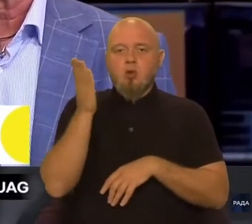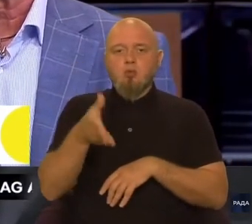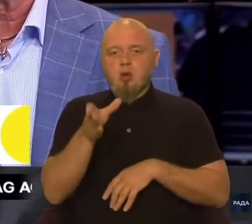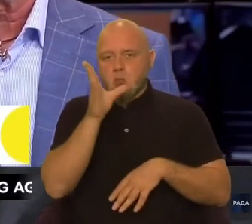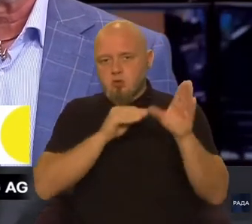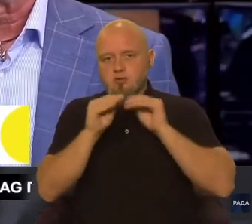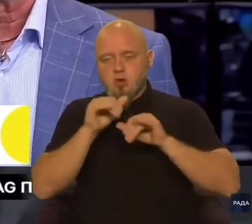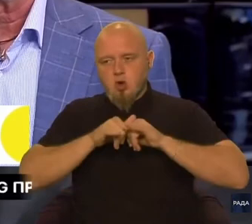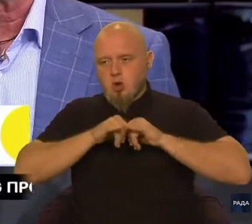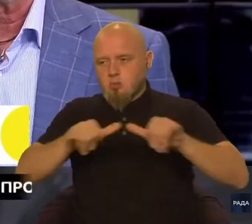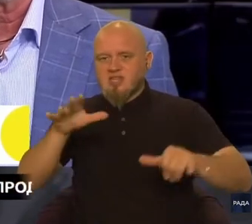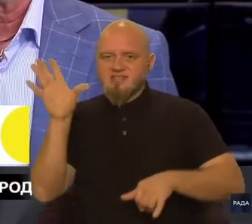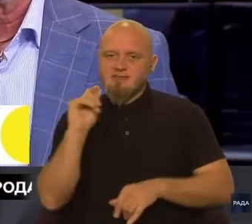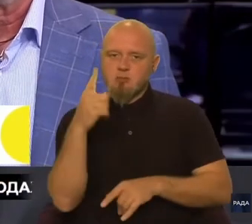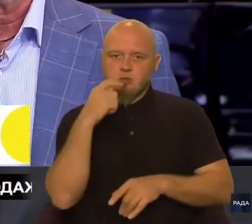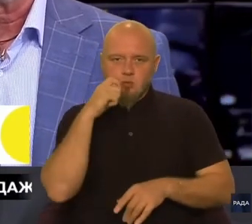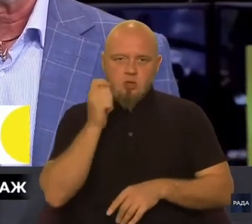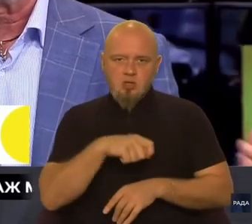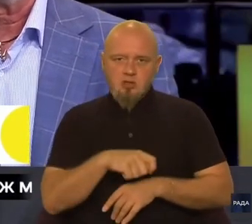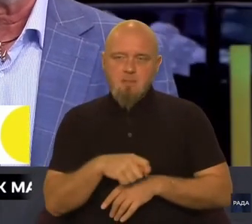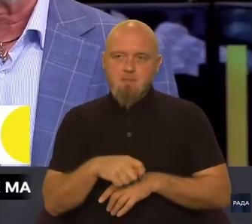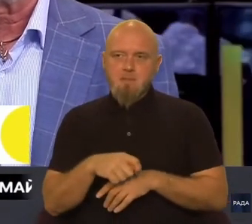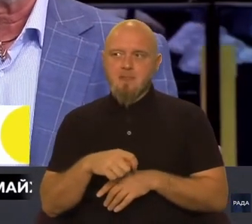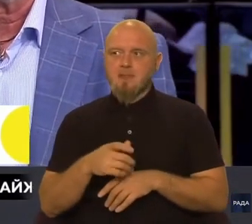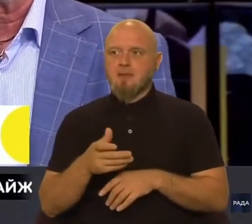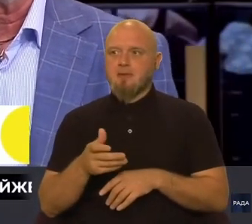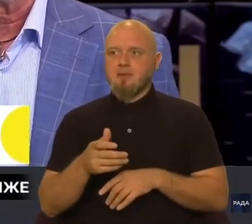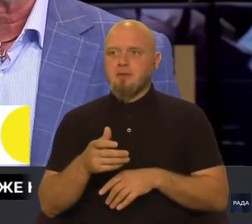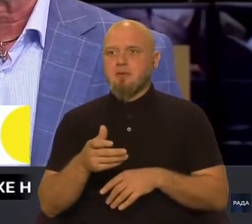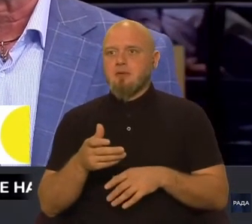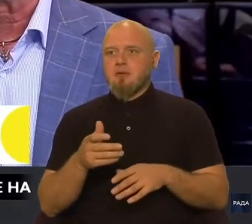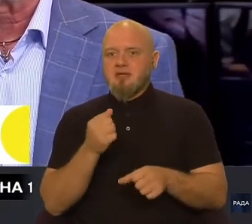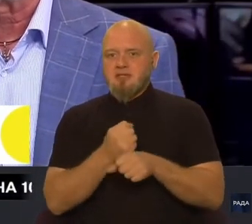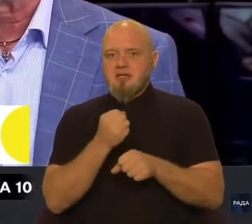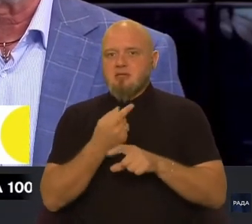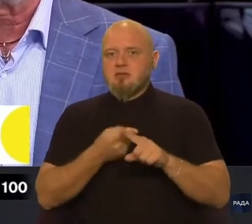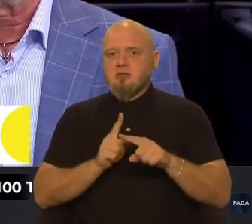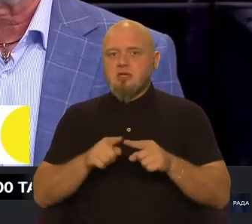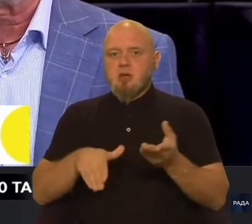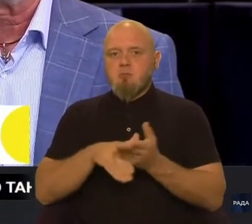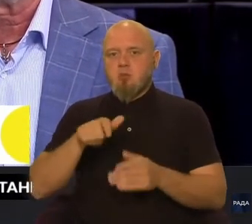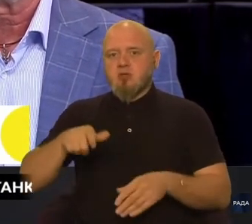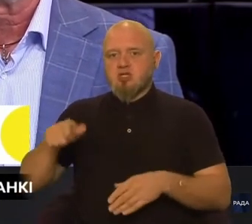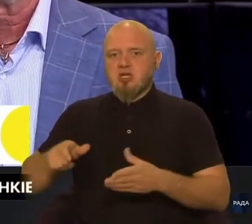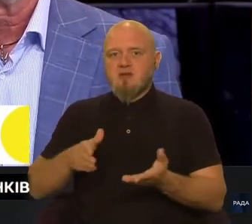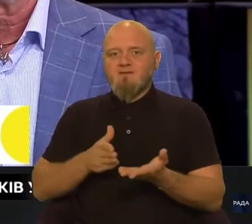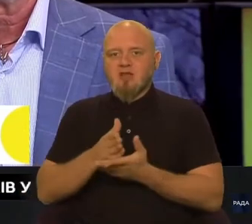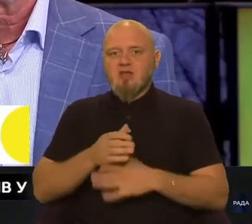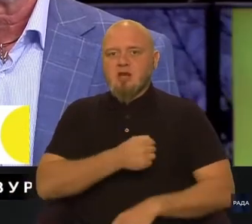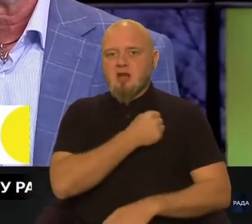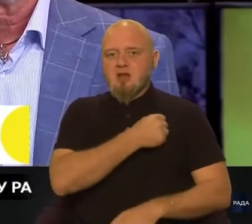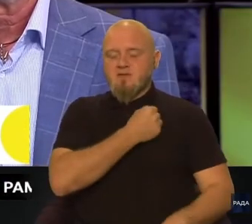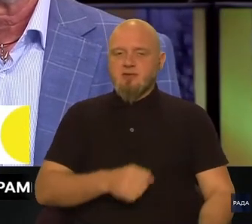можливість охопити всі області України діяльністю цих помічників-ветеранів?